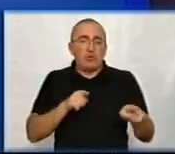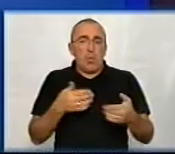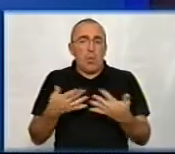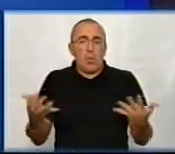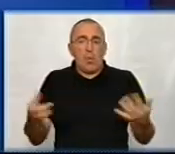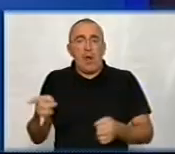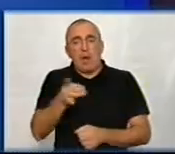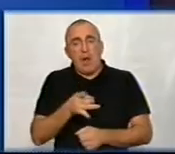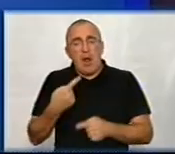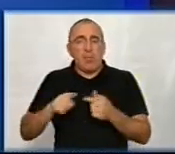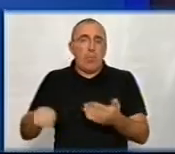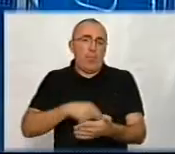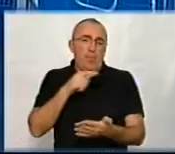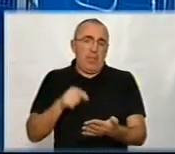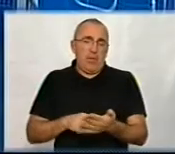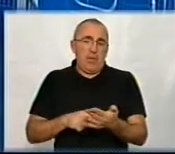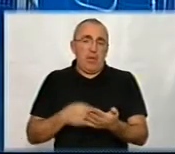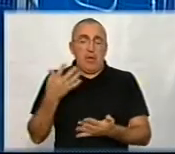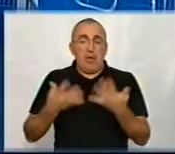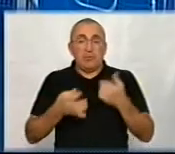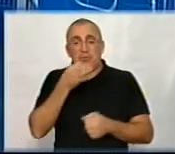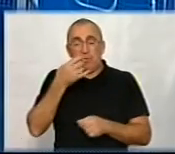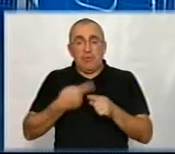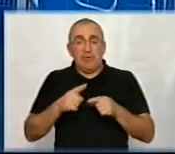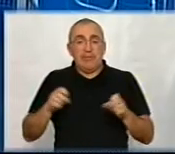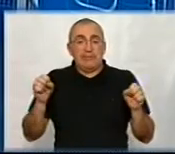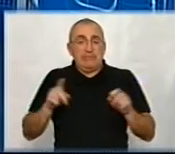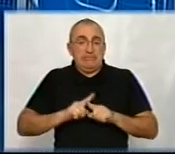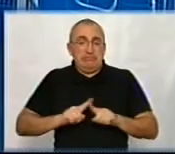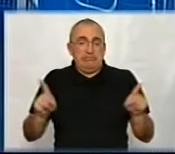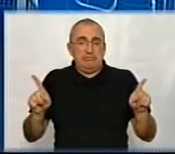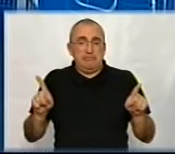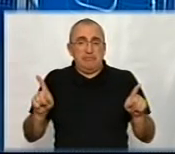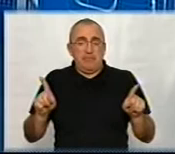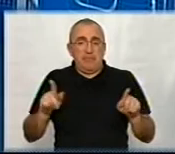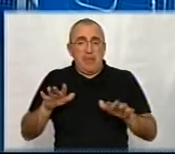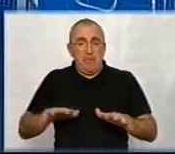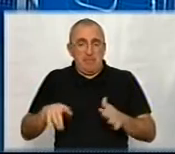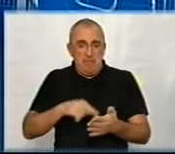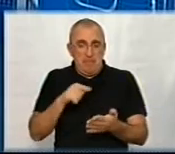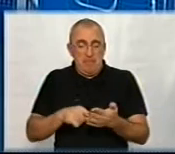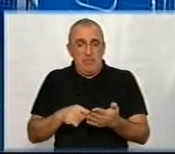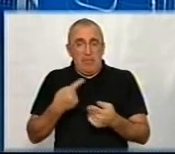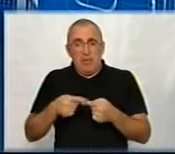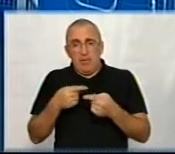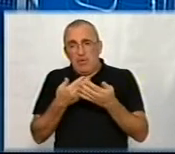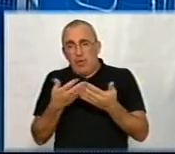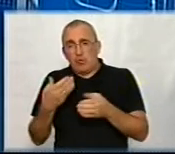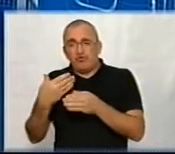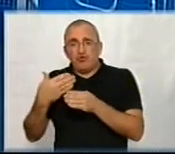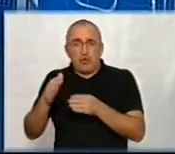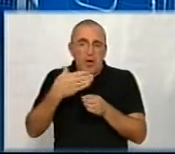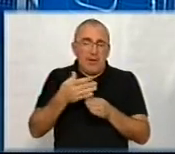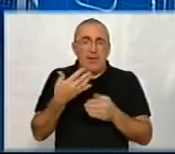району або міста. Тому що, якщо, скажімо, це таке специфічне місто, в якому досить серйозно сегментуються різні частини,